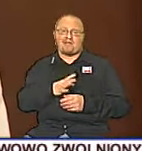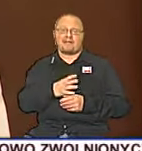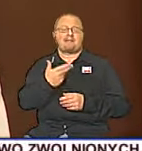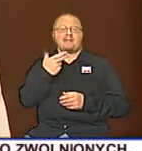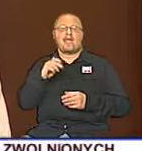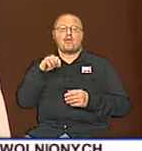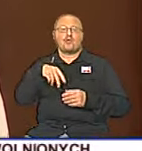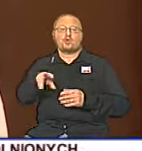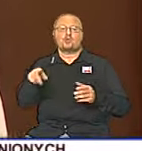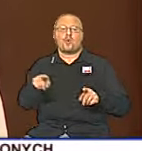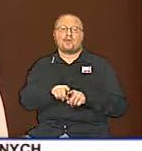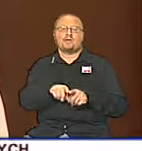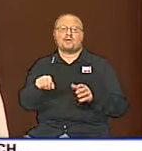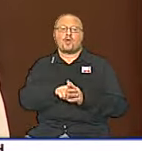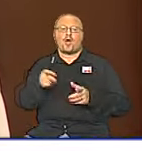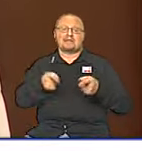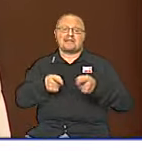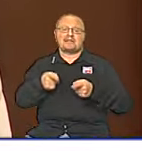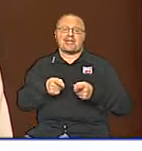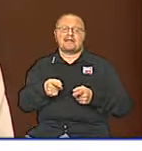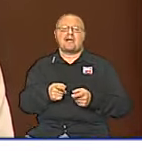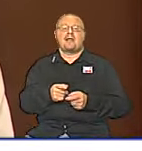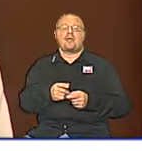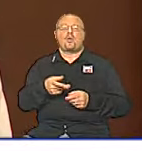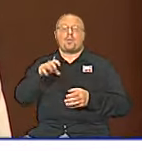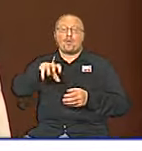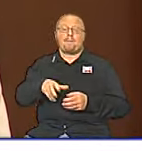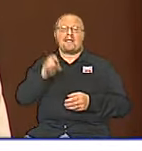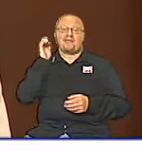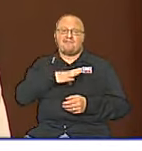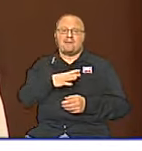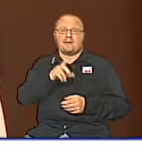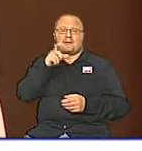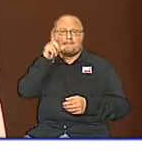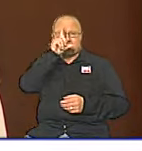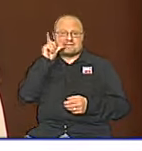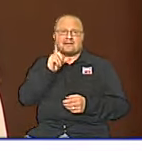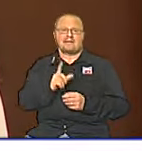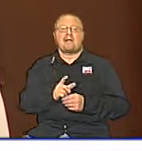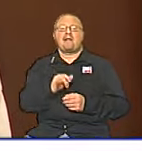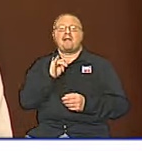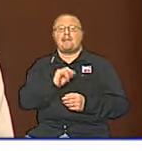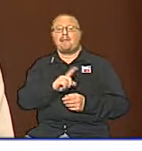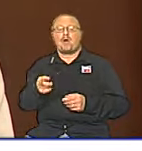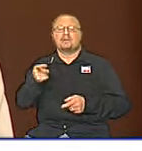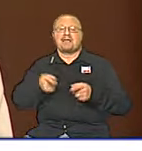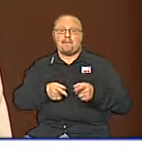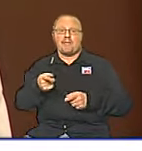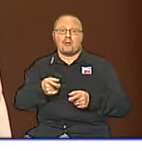doszło również do oznaczenia grupy krwi pacjenta. Ponadto bezpośrednio po zabiegu